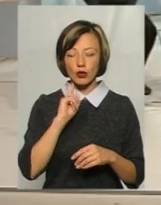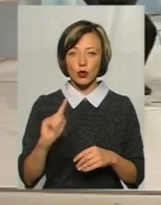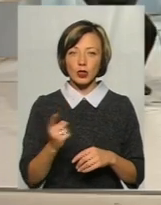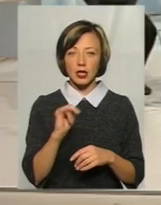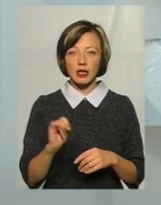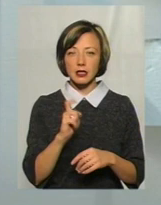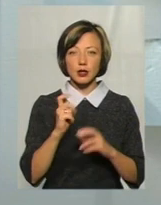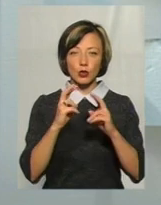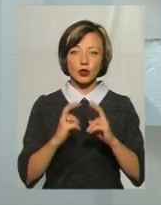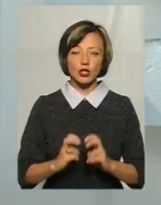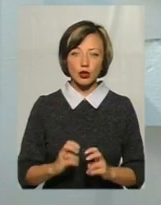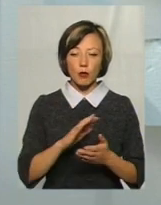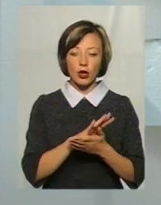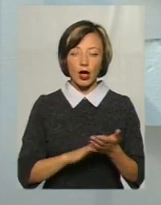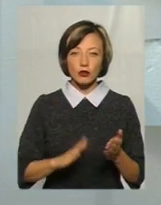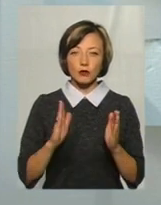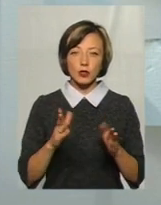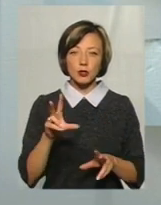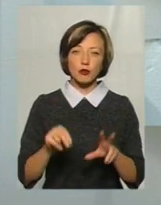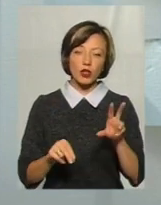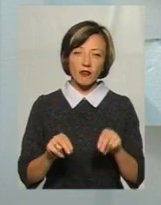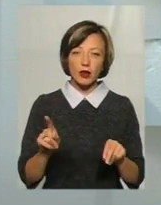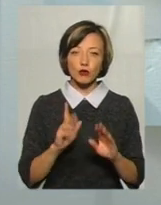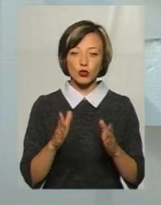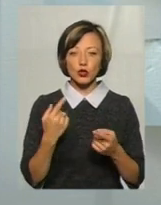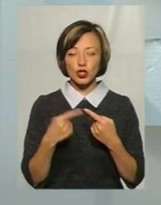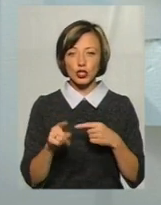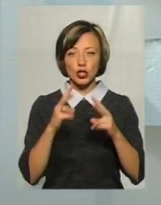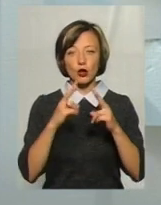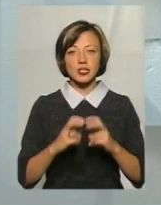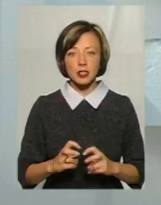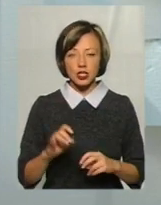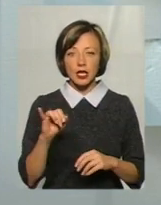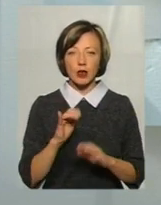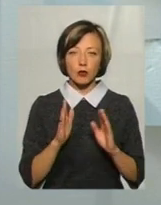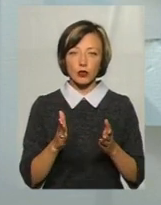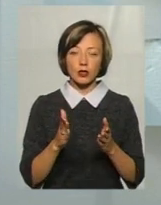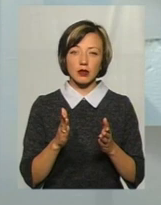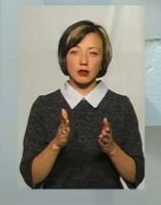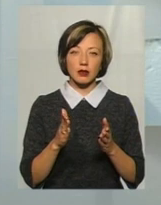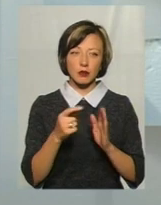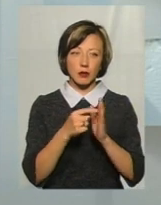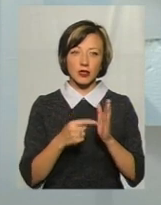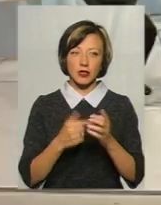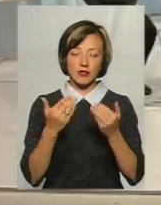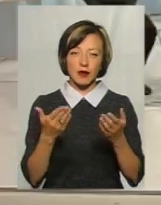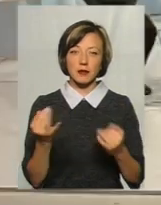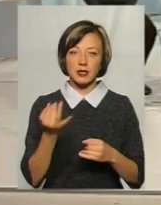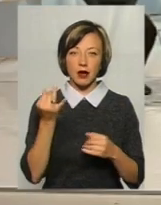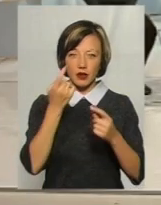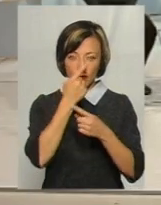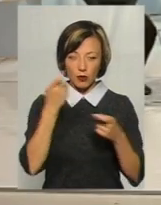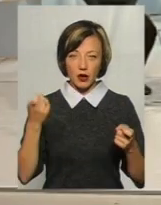досліджень. Подальше ми будемо сподіватися, що будуть інші дослідження, і буде поділитися з вами цікава інформація.